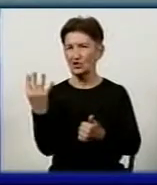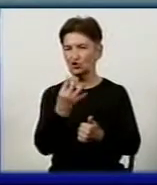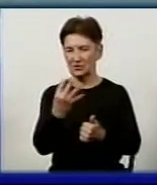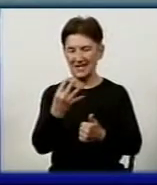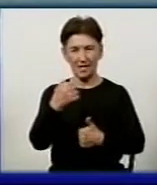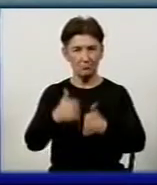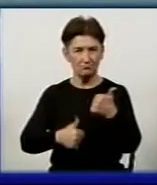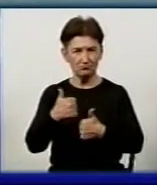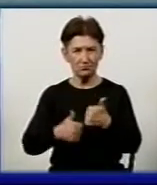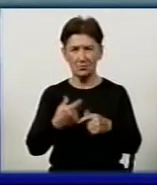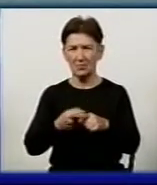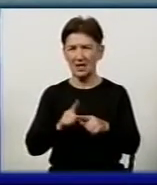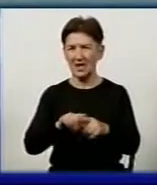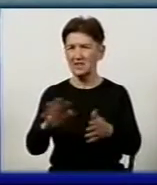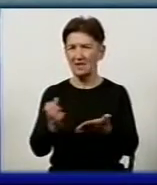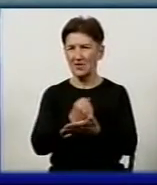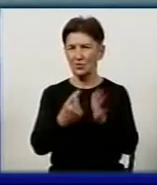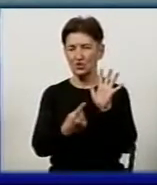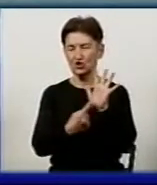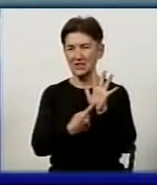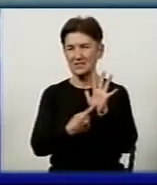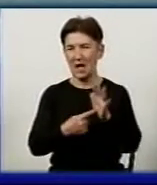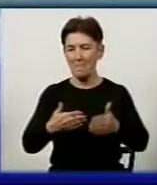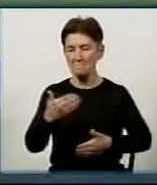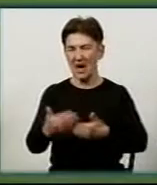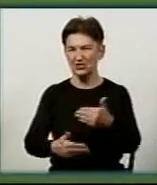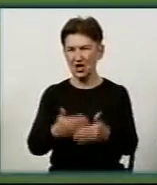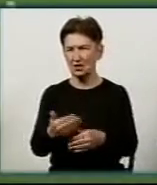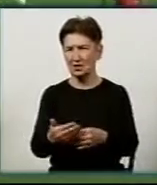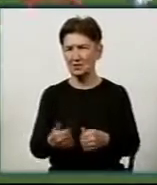поєдинки, гірник «Спорт» не вигравав у шести матчах поспіль.